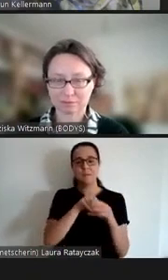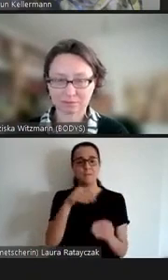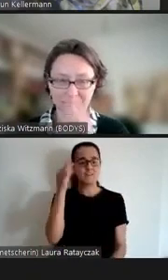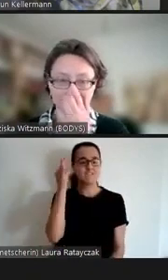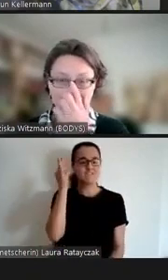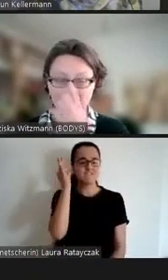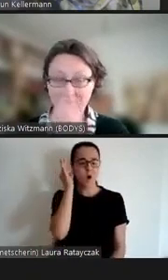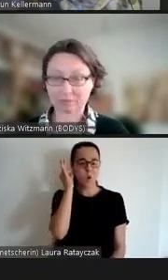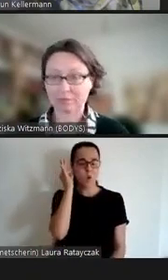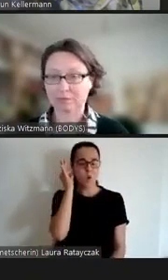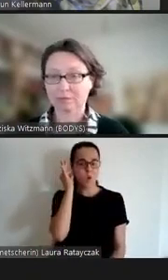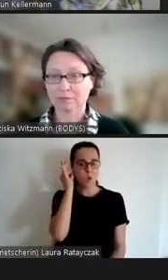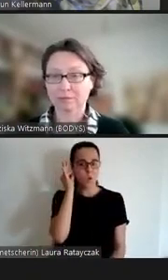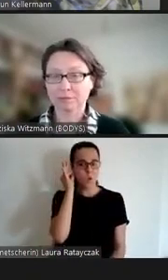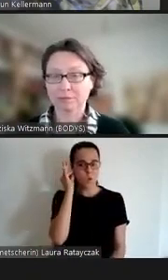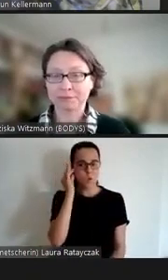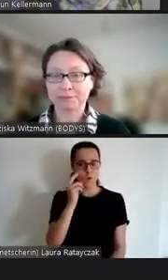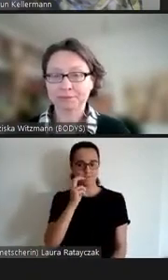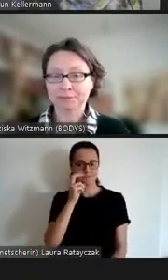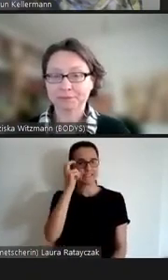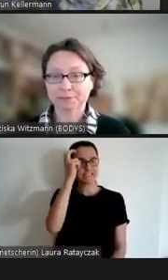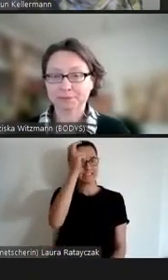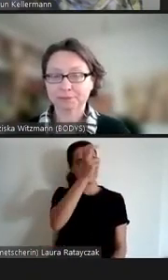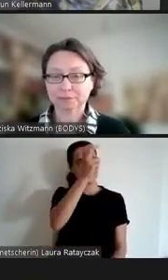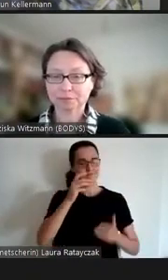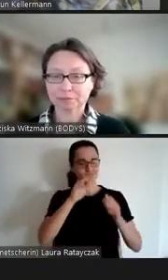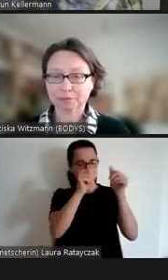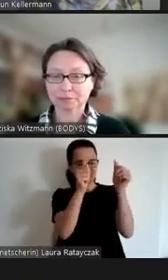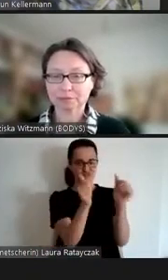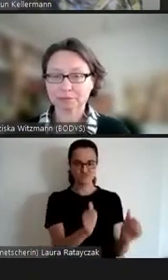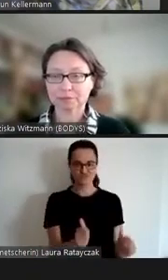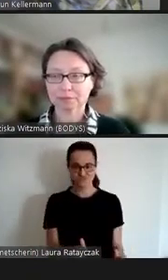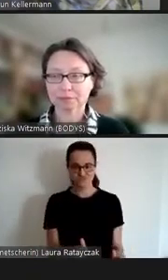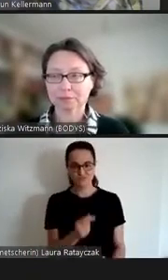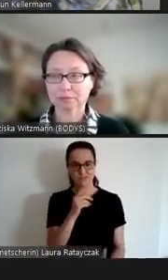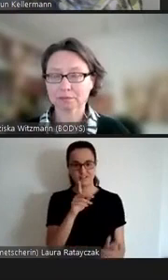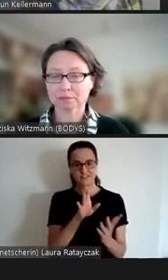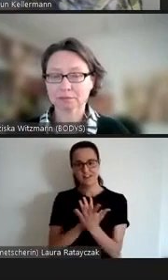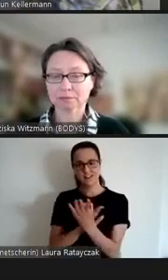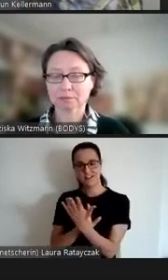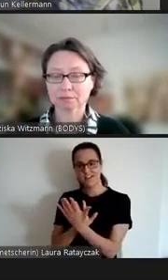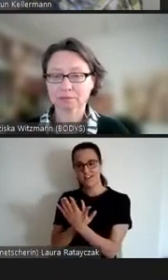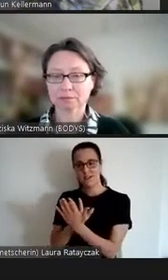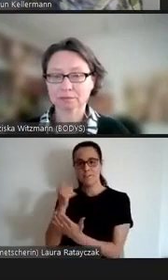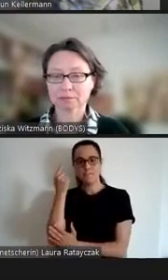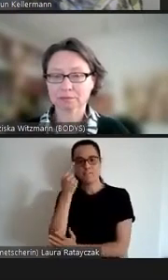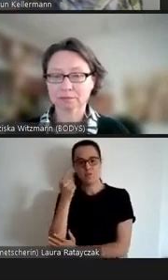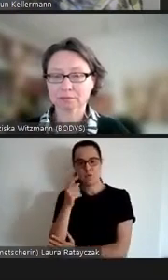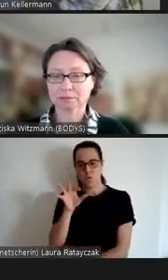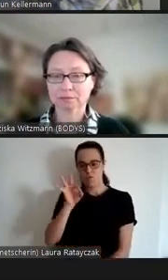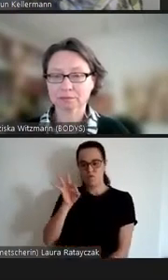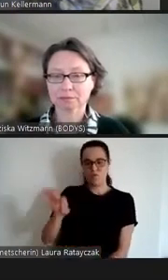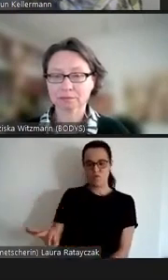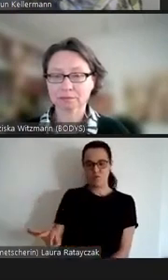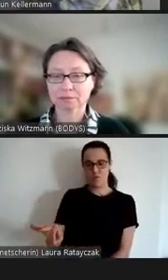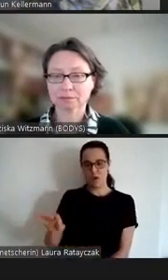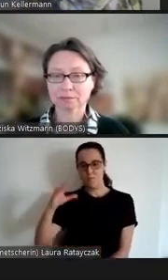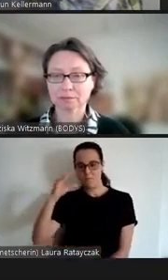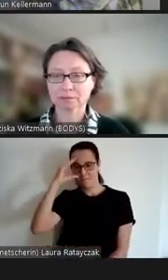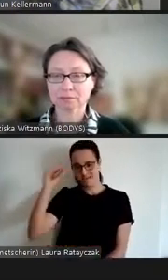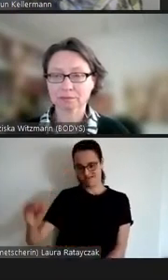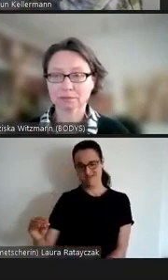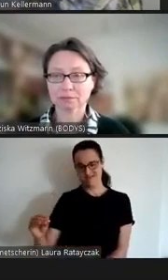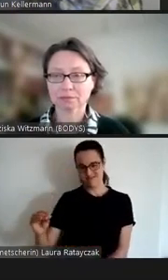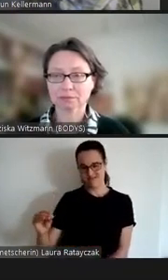überbordende Weiblichkeit als Bedrohung für Friedemanns männliches